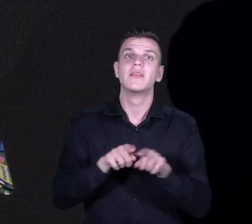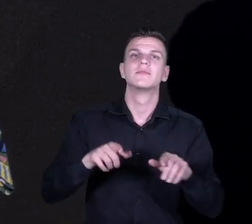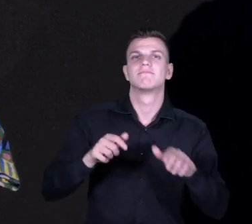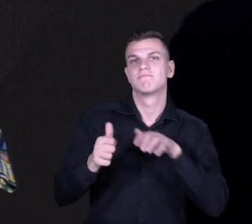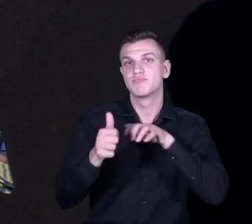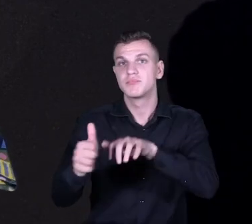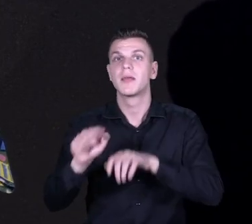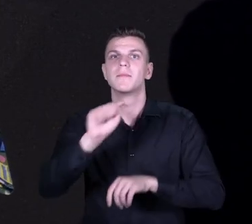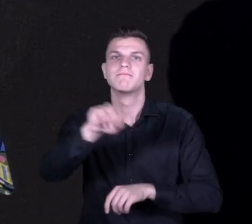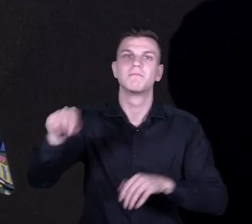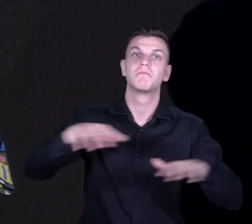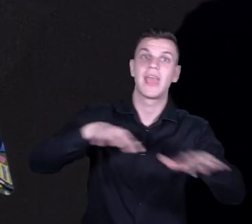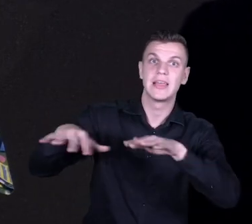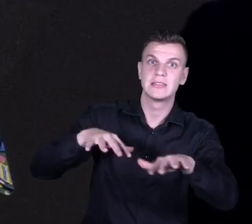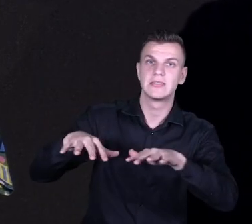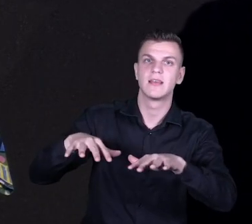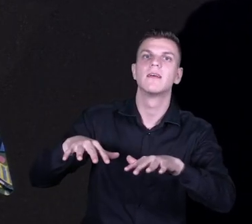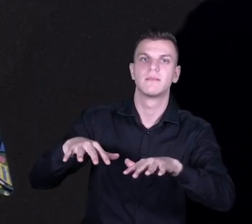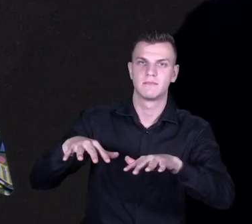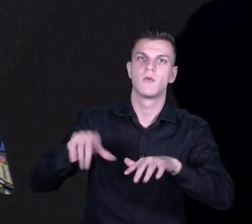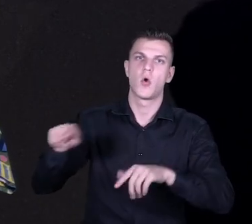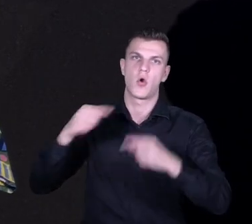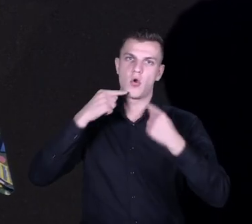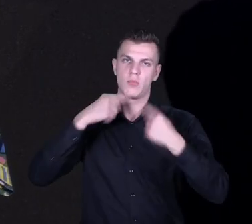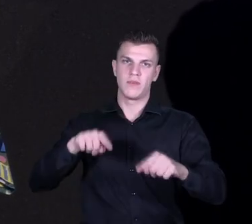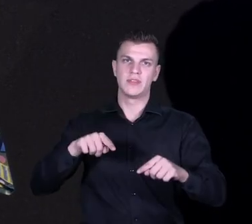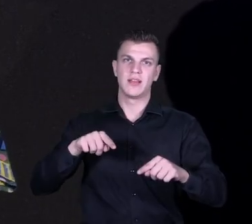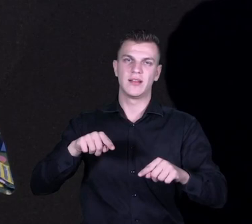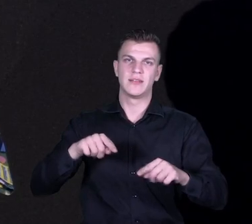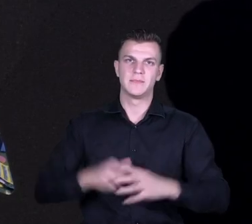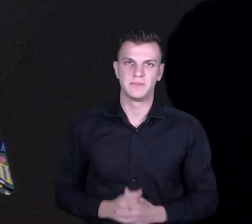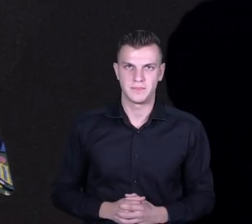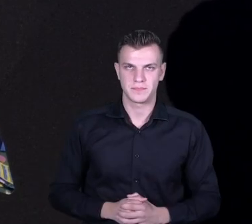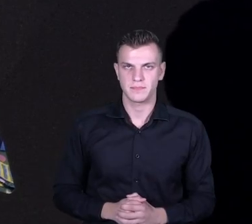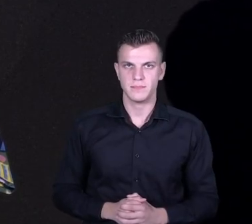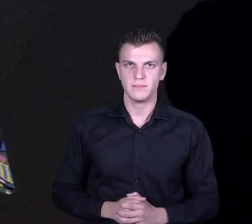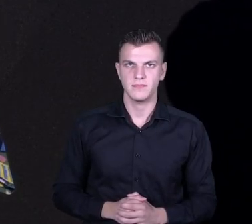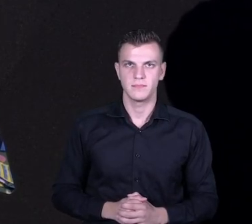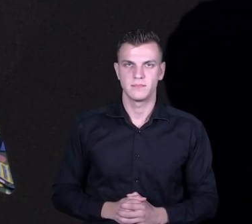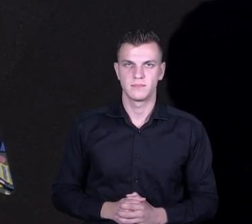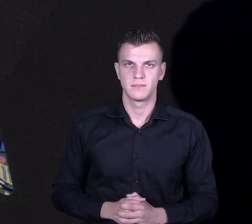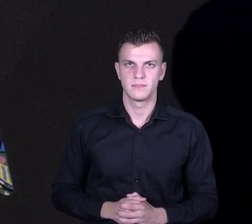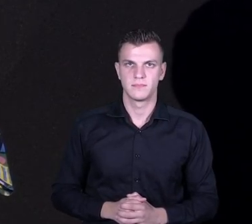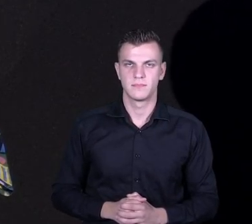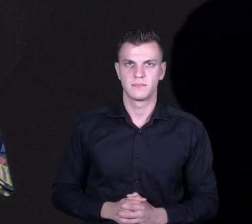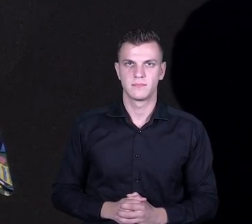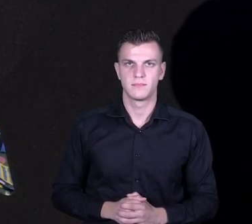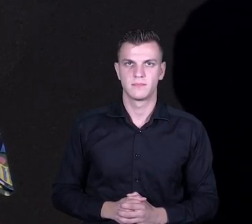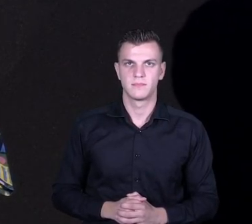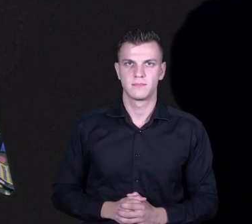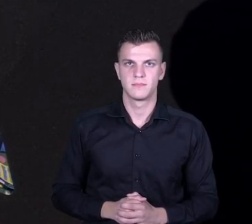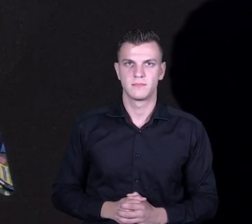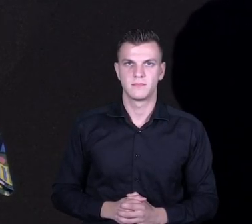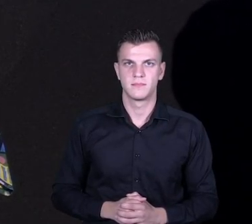w którym chce zaprosić ludzi do jakiegoś działania. Dla mnie